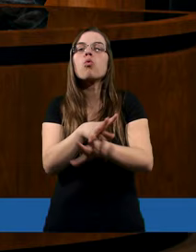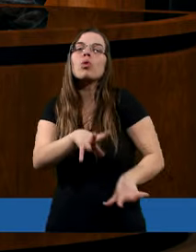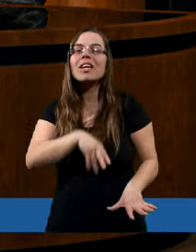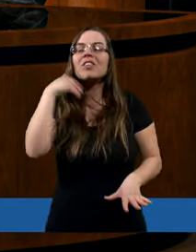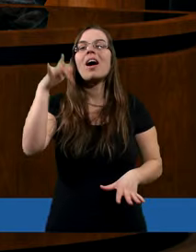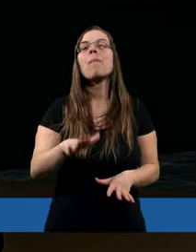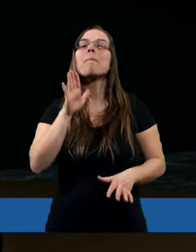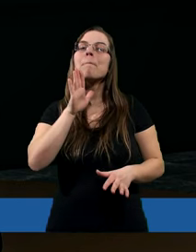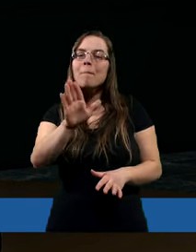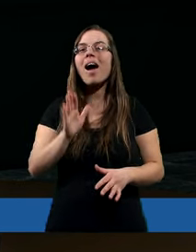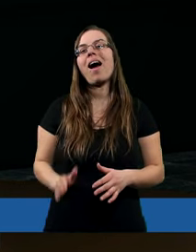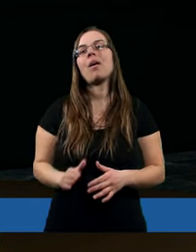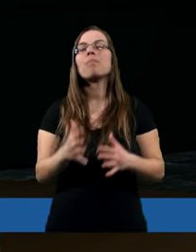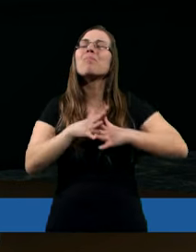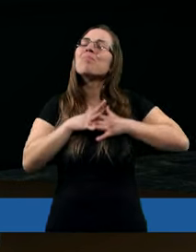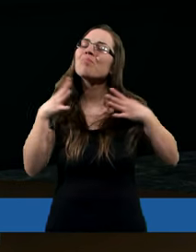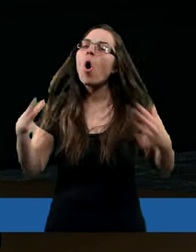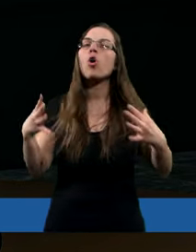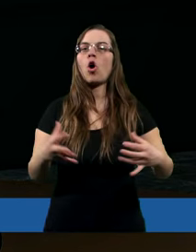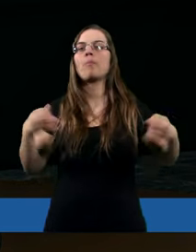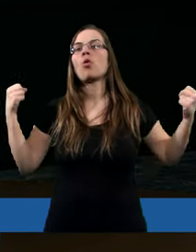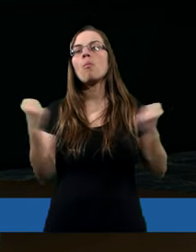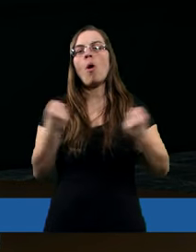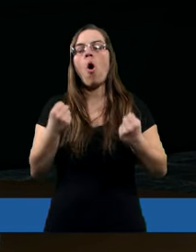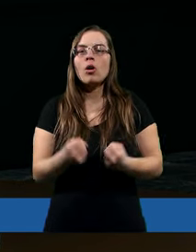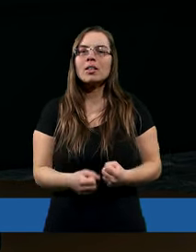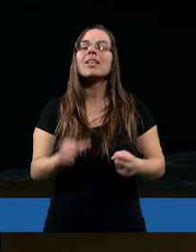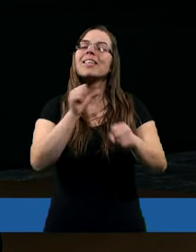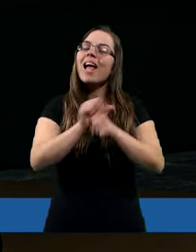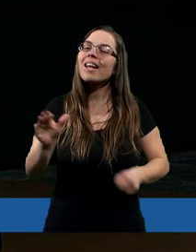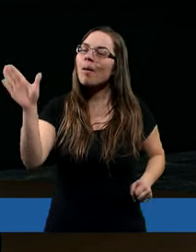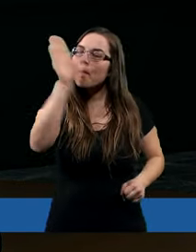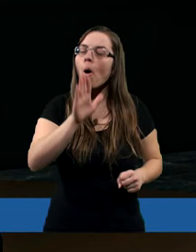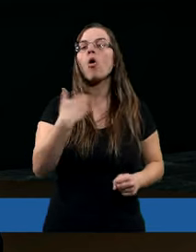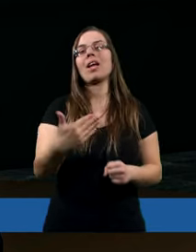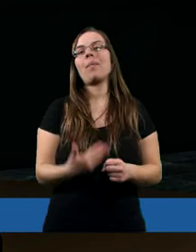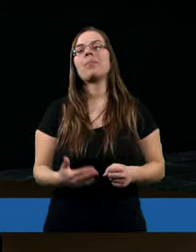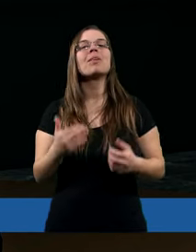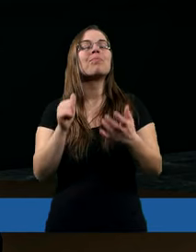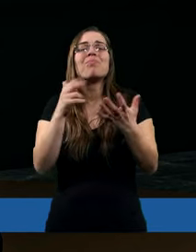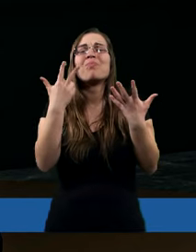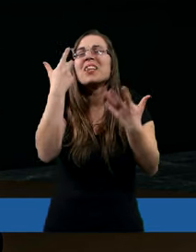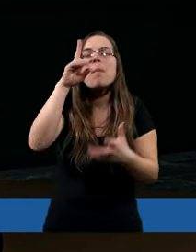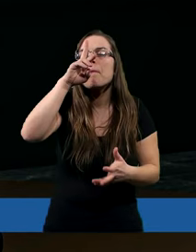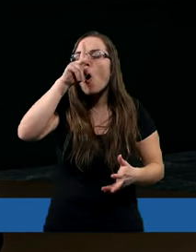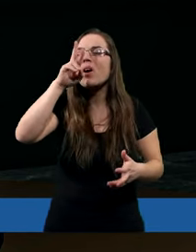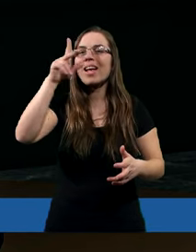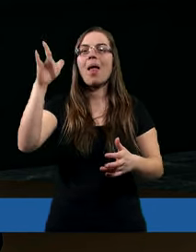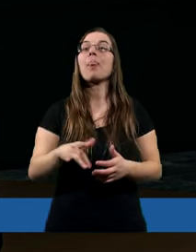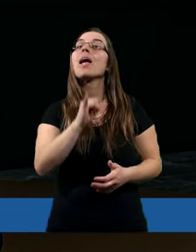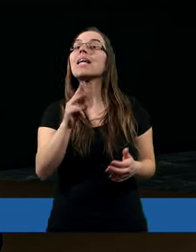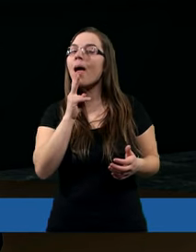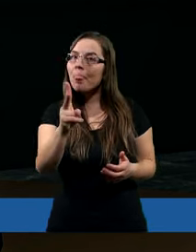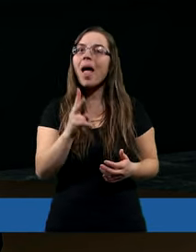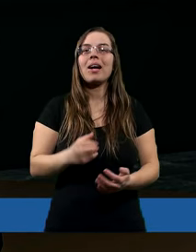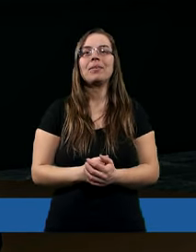Święty ma ogromną moc. Jest Bogiem, jest nieogarnięty. A jednak